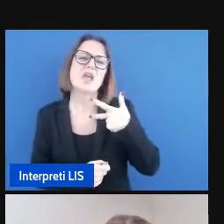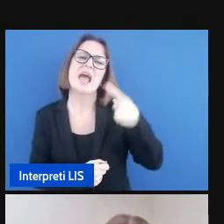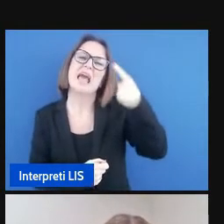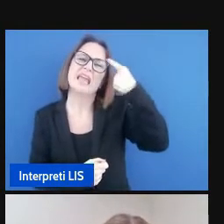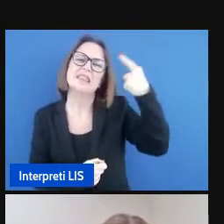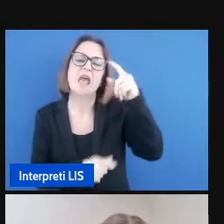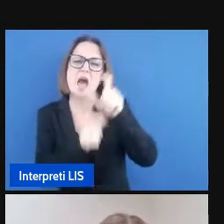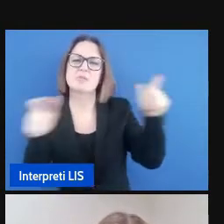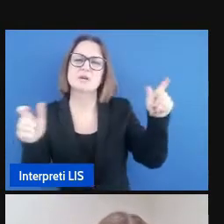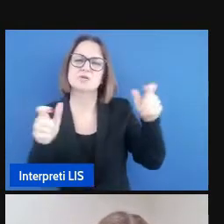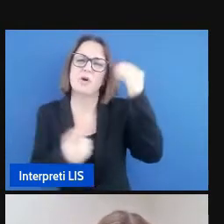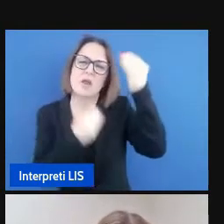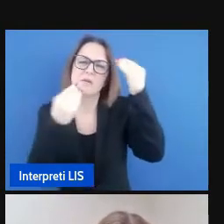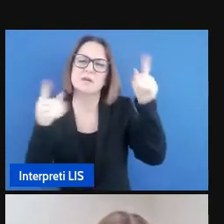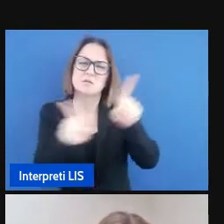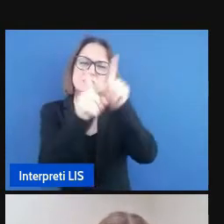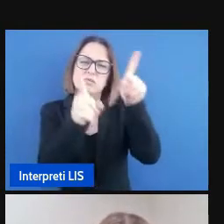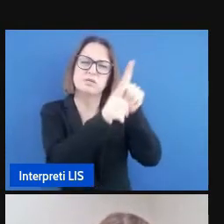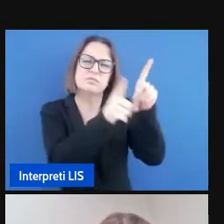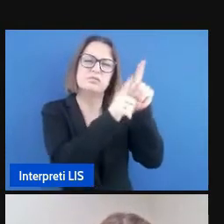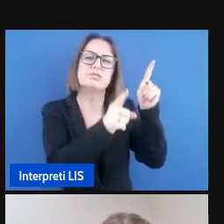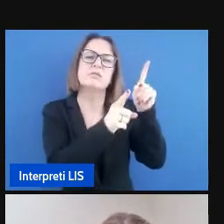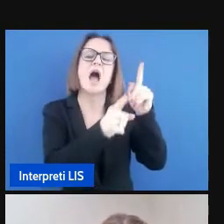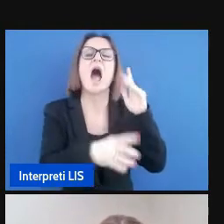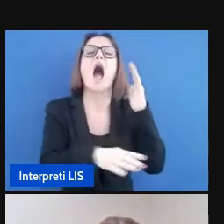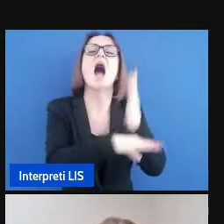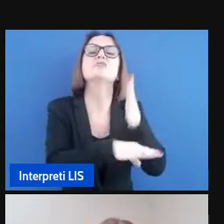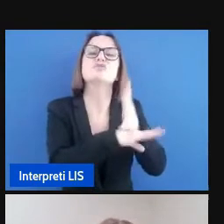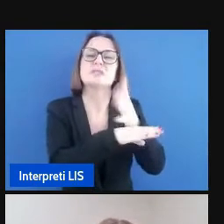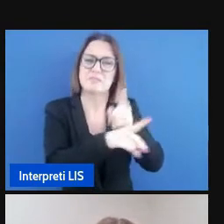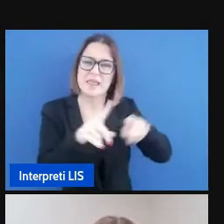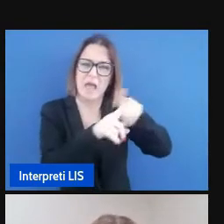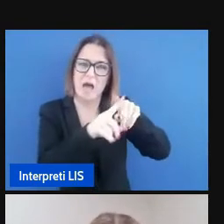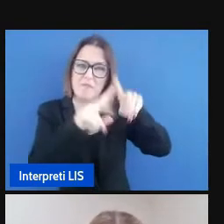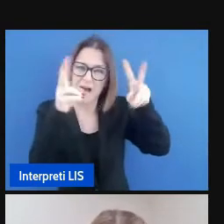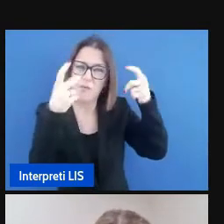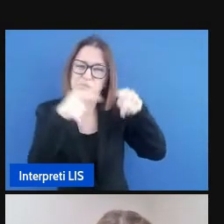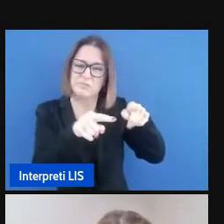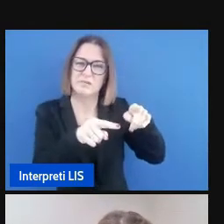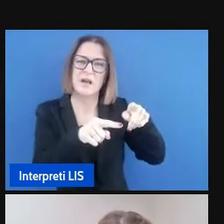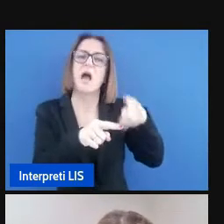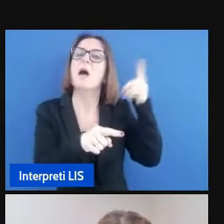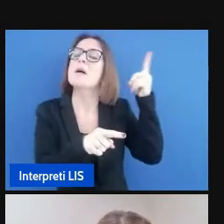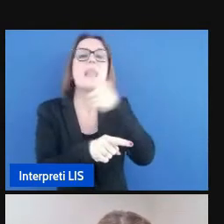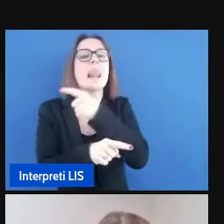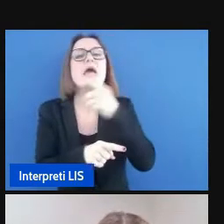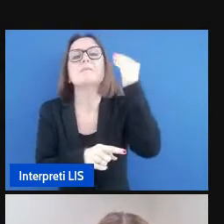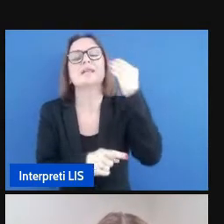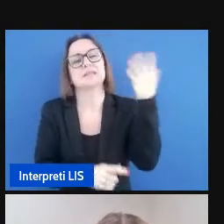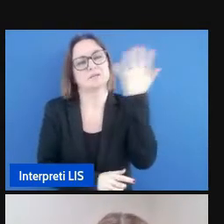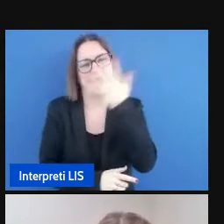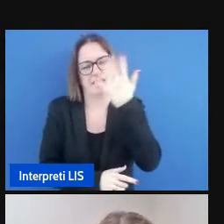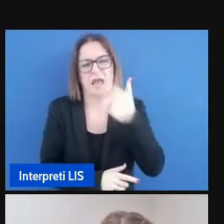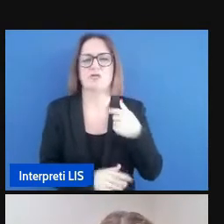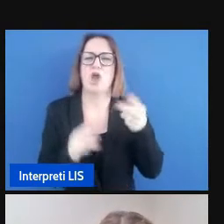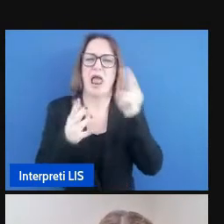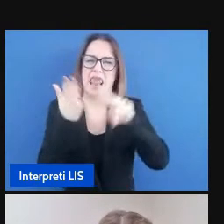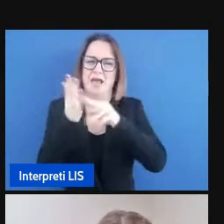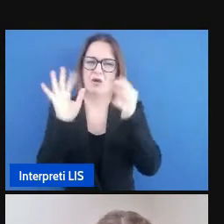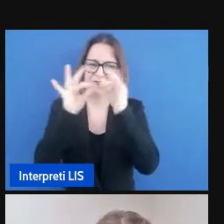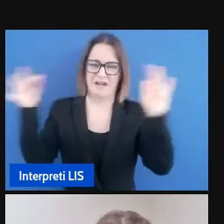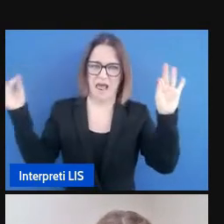di accessibilità che riteneva molto sbagliata e ora vi leggo che cosa scriveva la gente